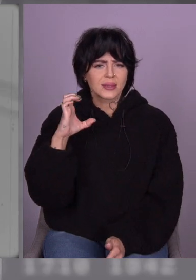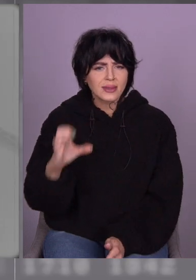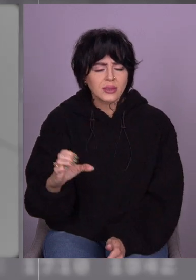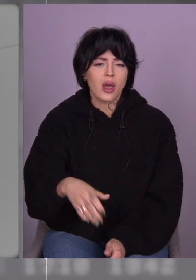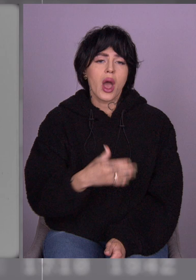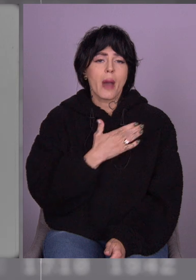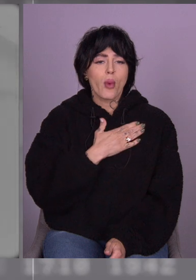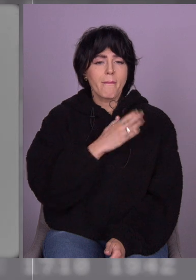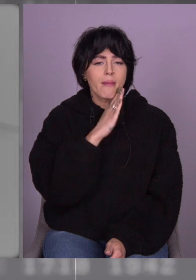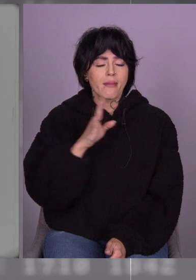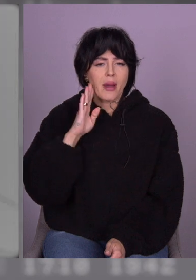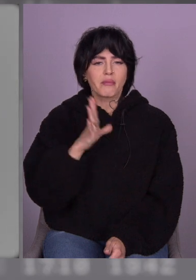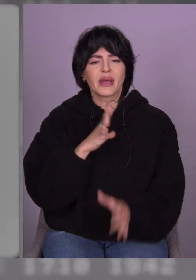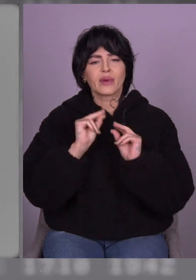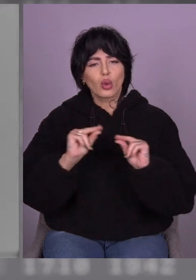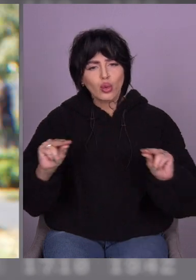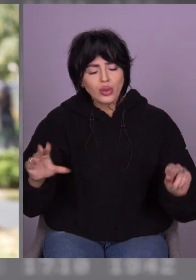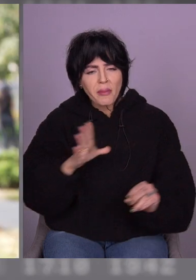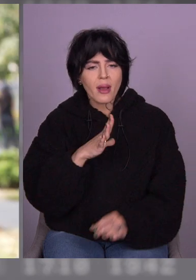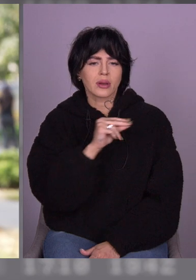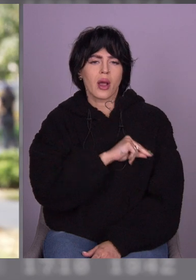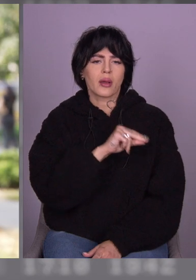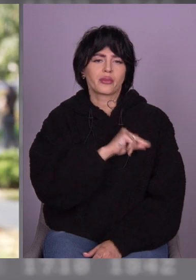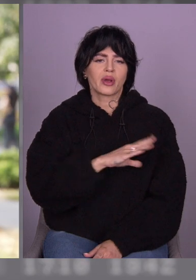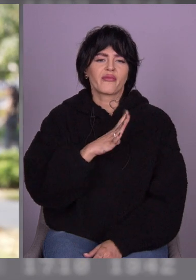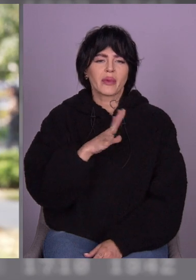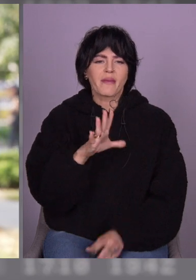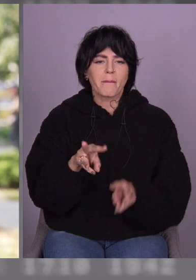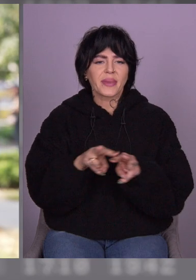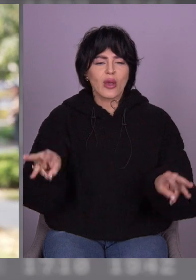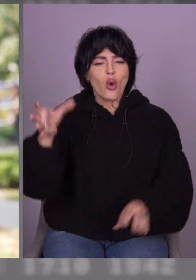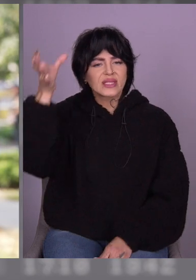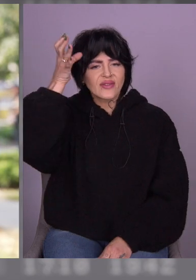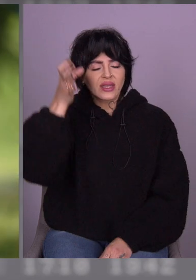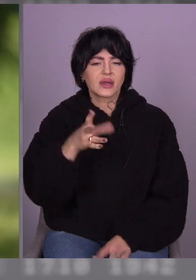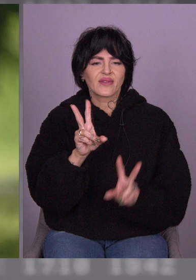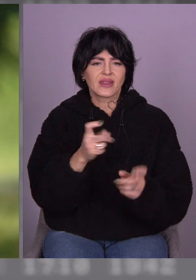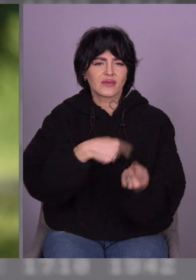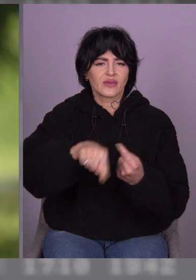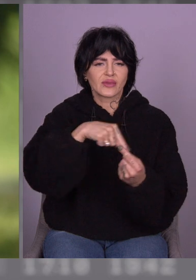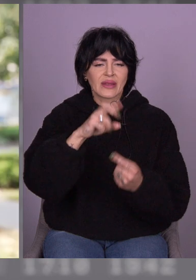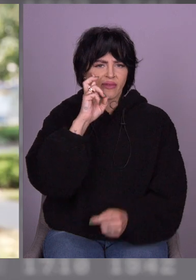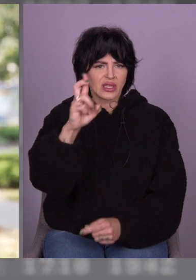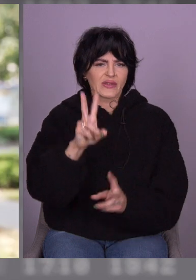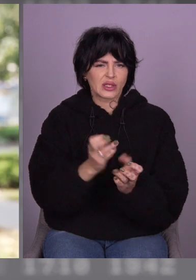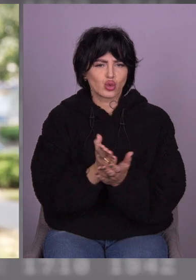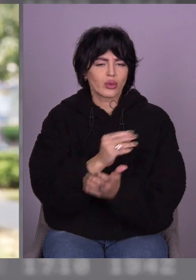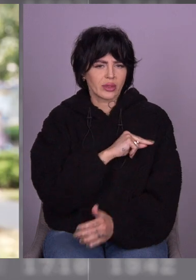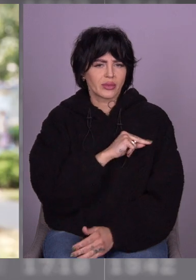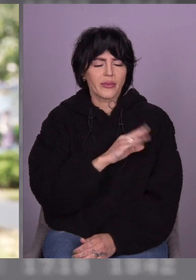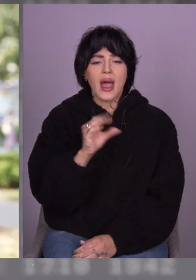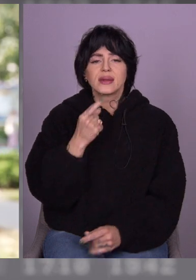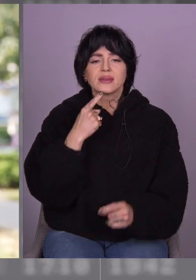в освіті. Вона була вчителькою, потім працювала в міністерстві освіти. Вони всі такі державні службовці. А сестра? Вона прийшла